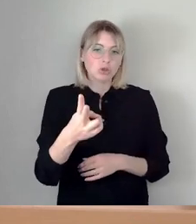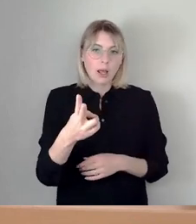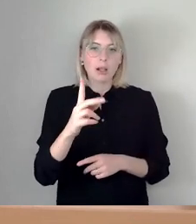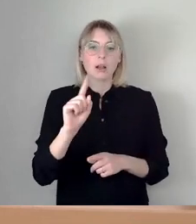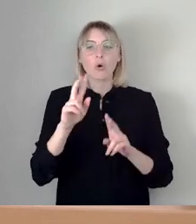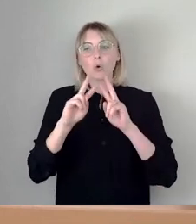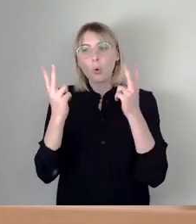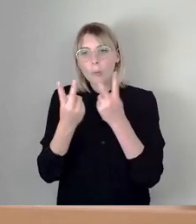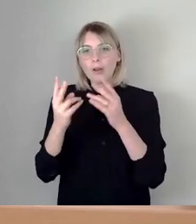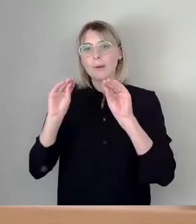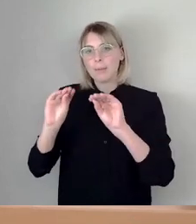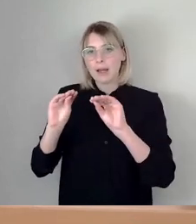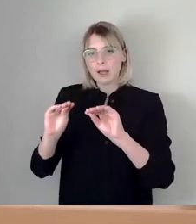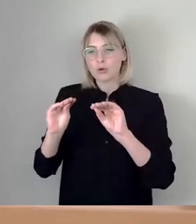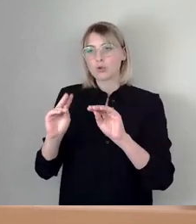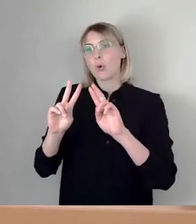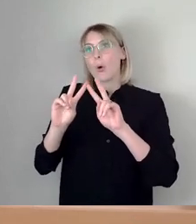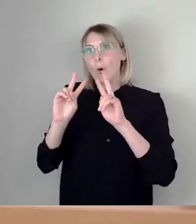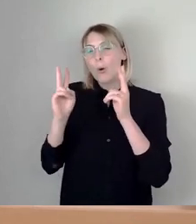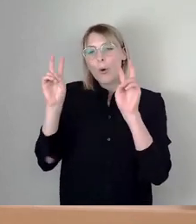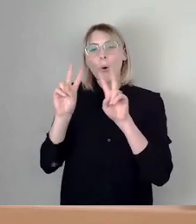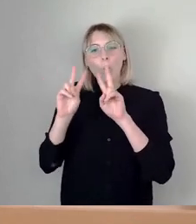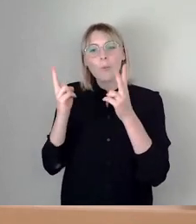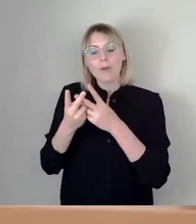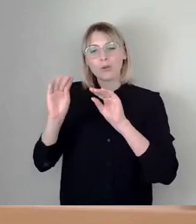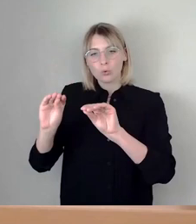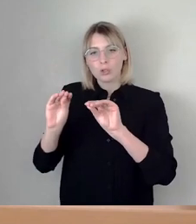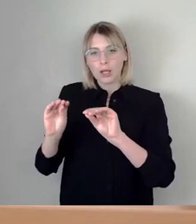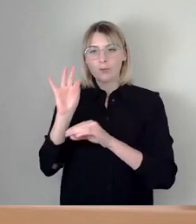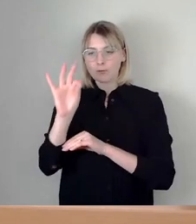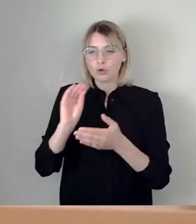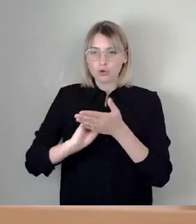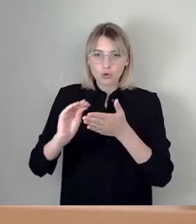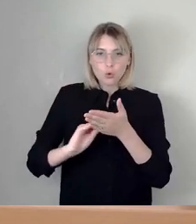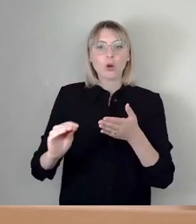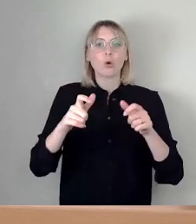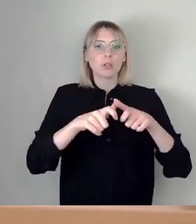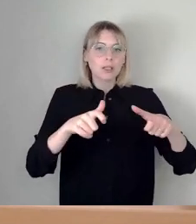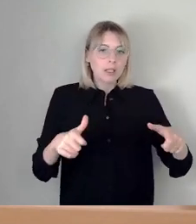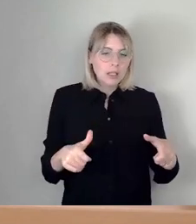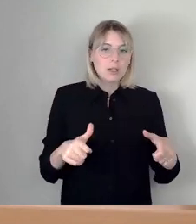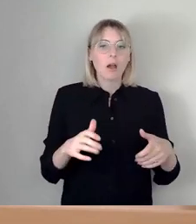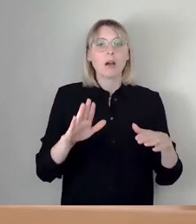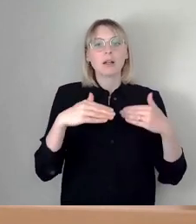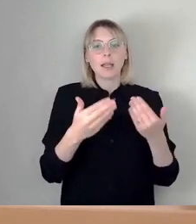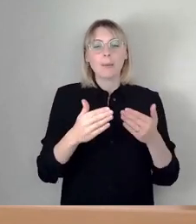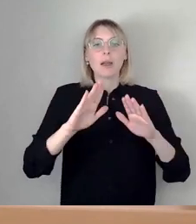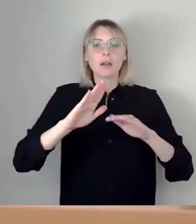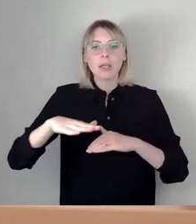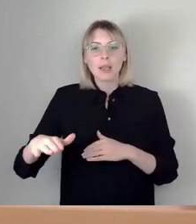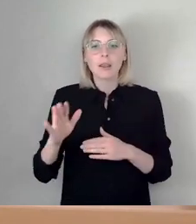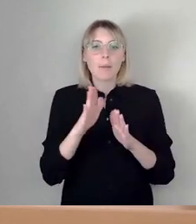Umweltunterricht in den Schulen und Kitas. Es gibt ein Kinderbuch und